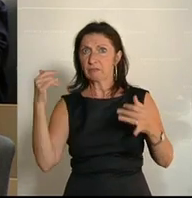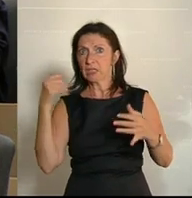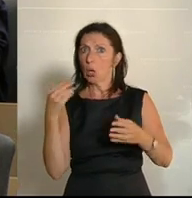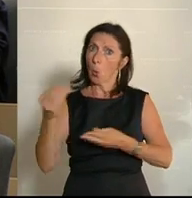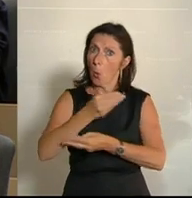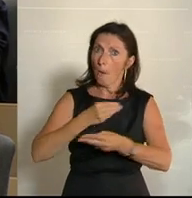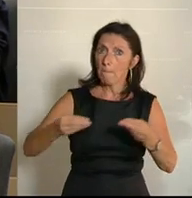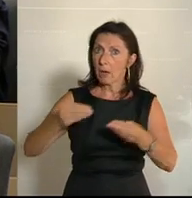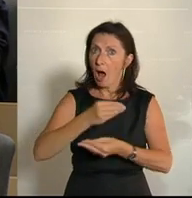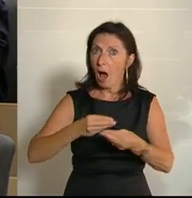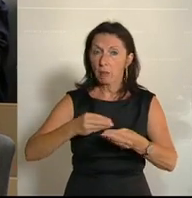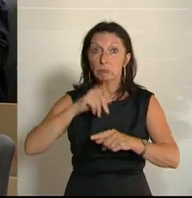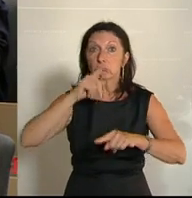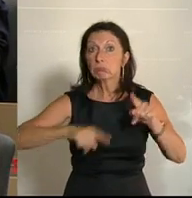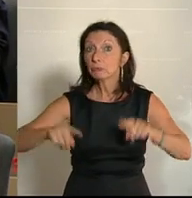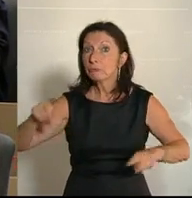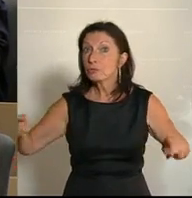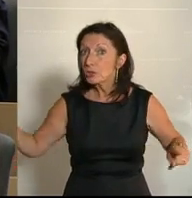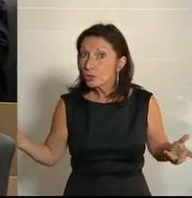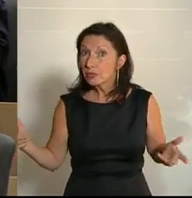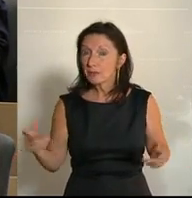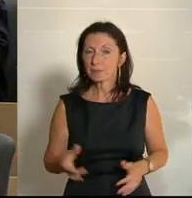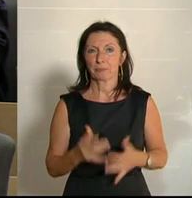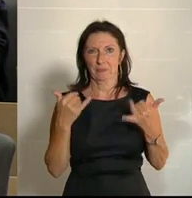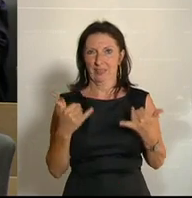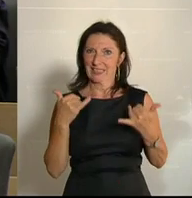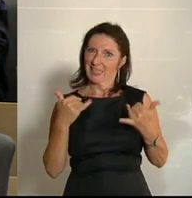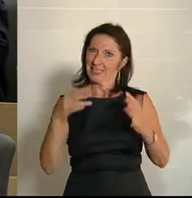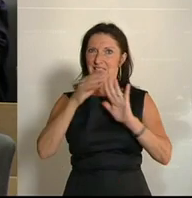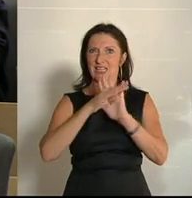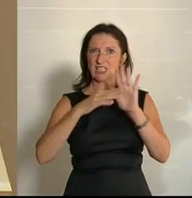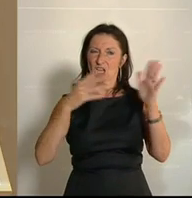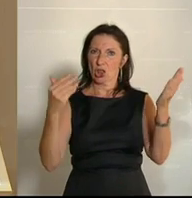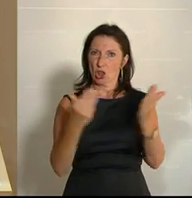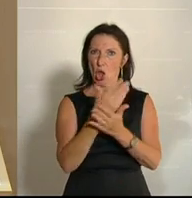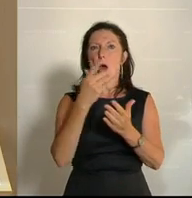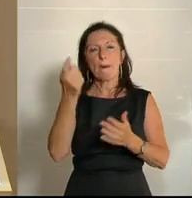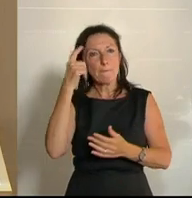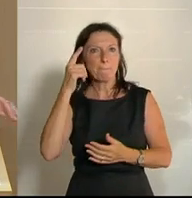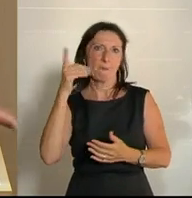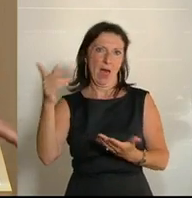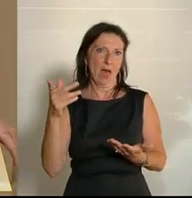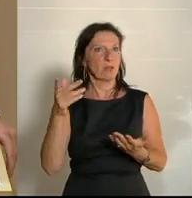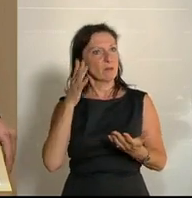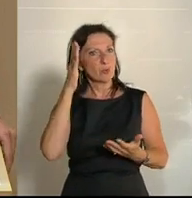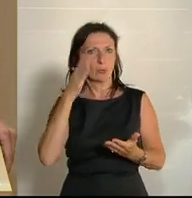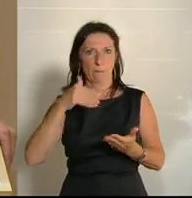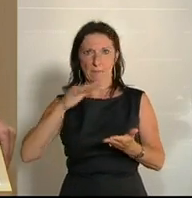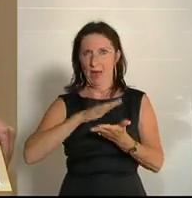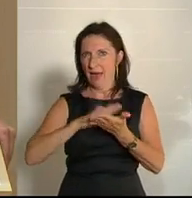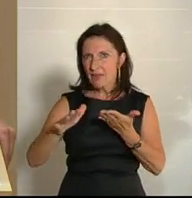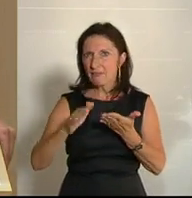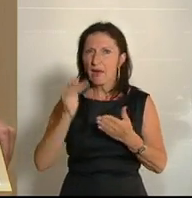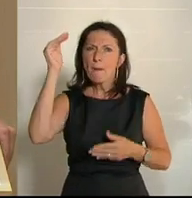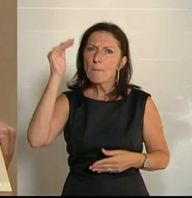in Grundbuchangelegenheiten. Die heutige Novelle zielt genau in diese Richtung, nämlich eine Vereinfachung für